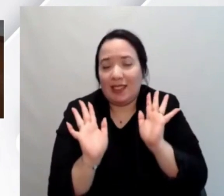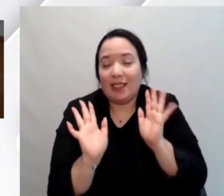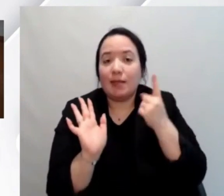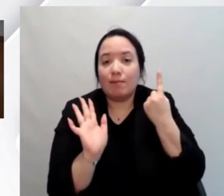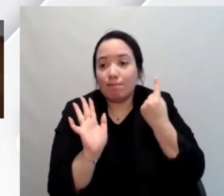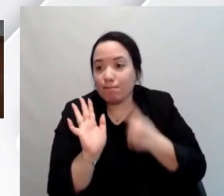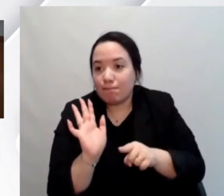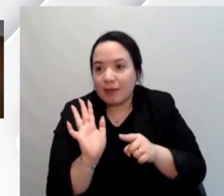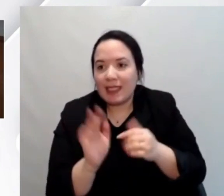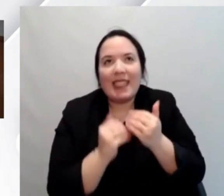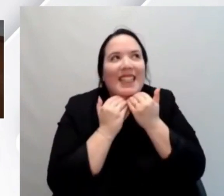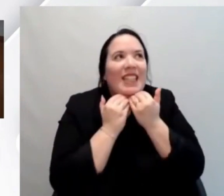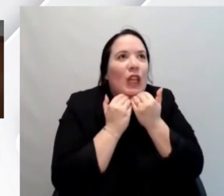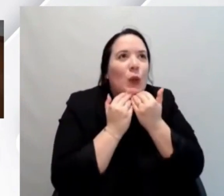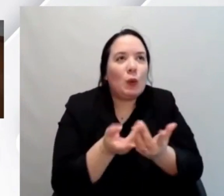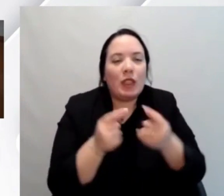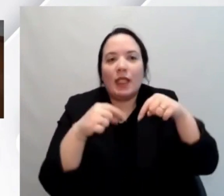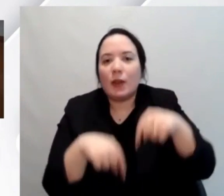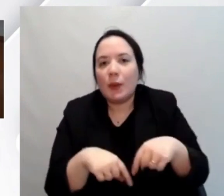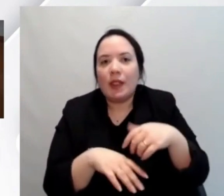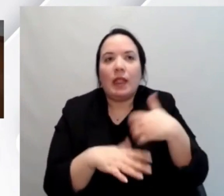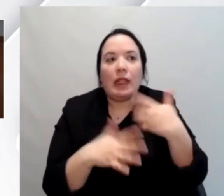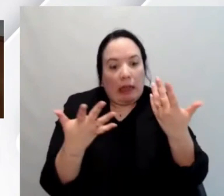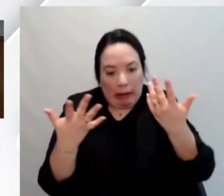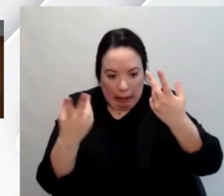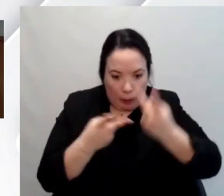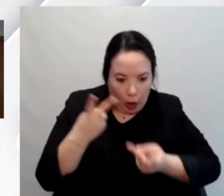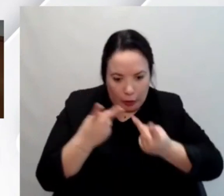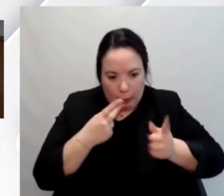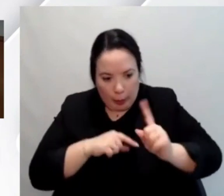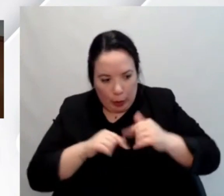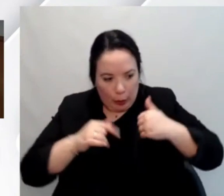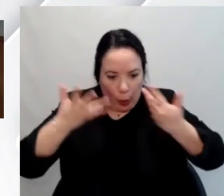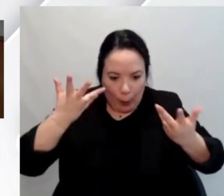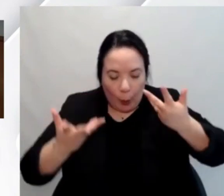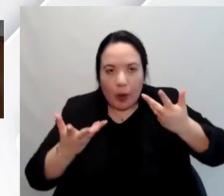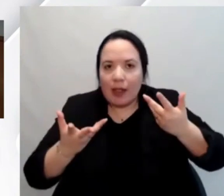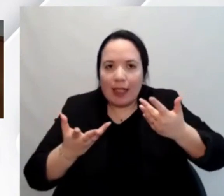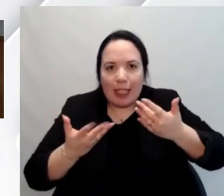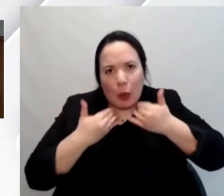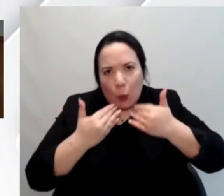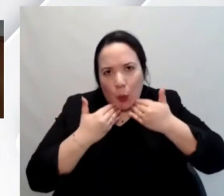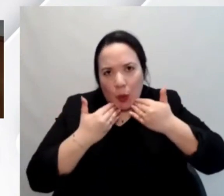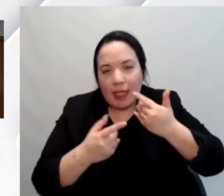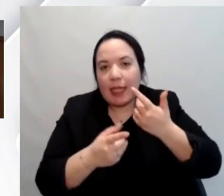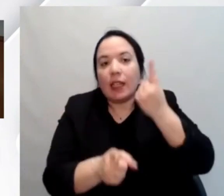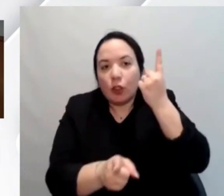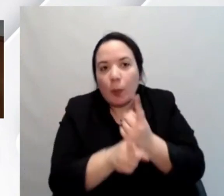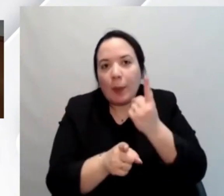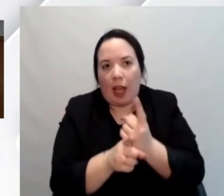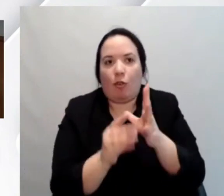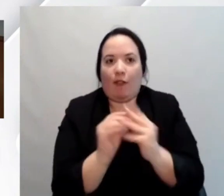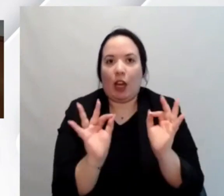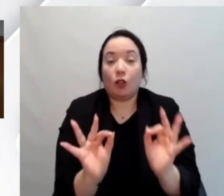è inutile stare qui a ci schiare ora la verità è che abbiamo contezza